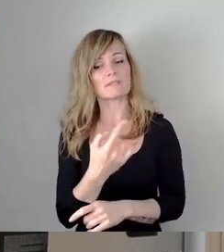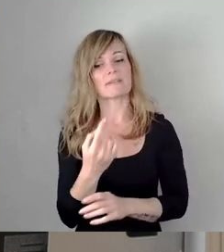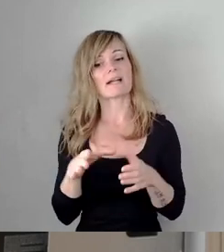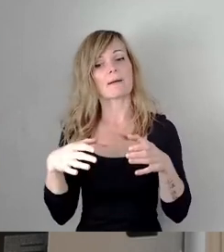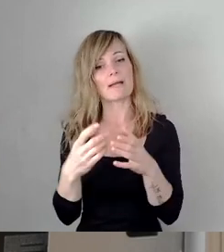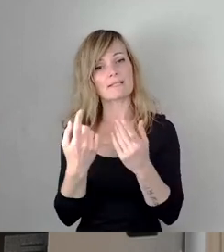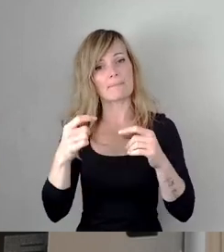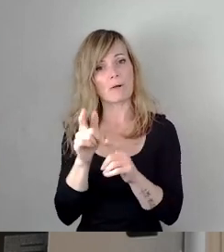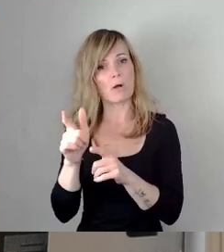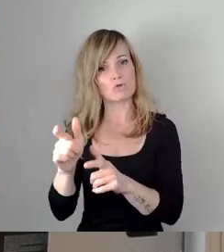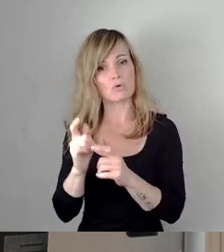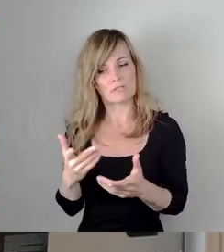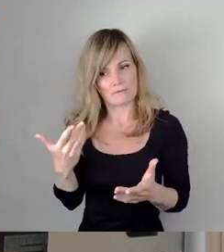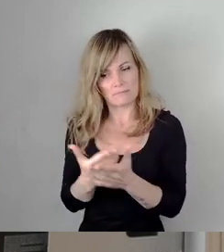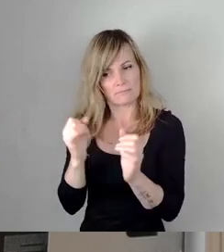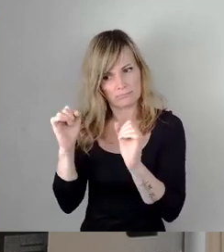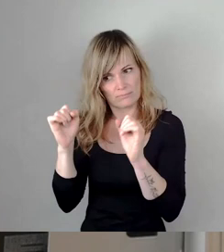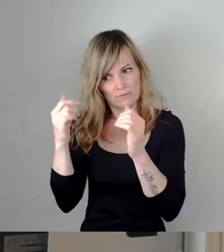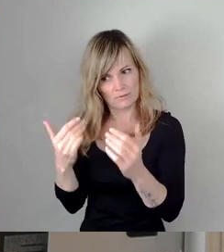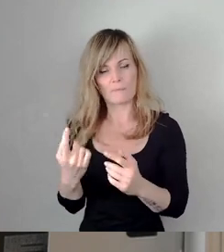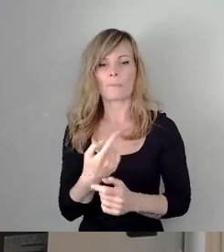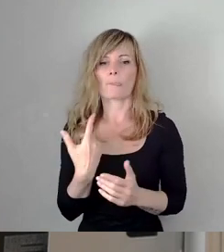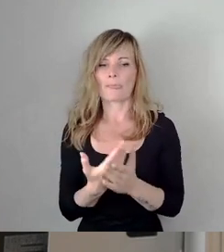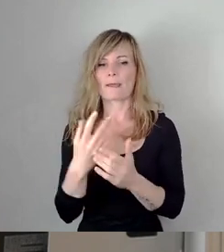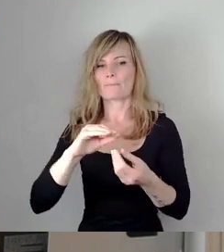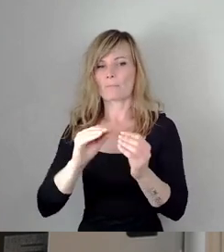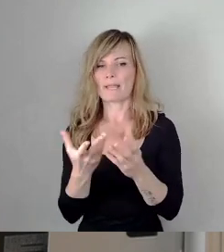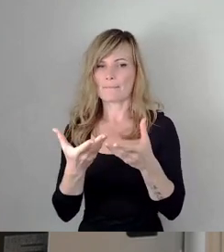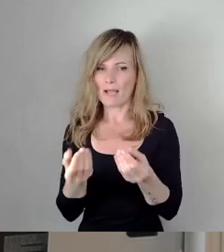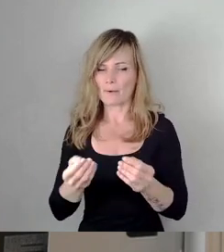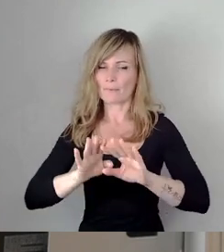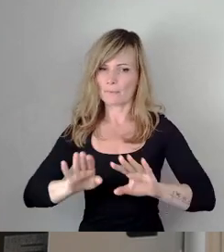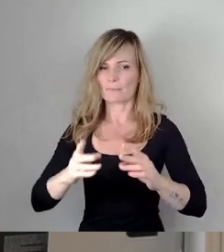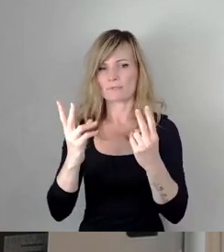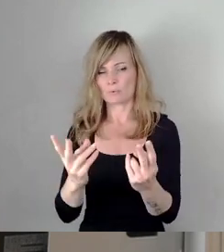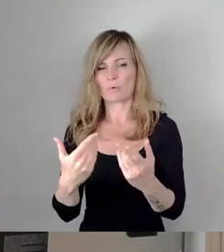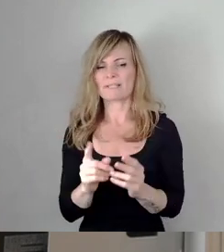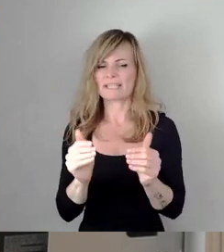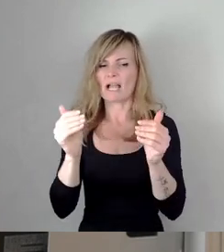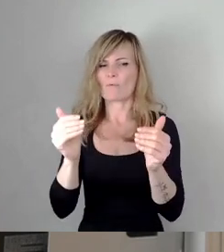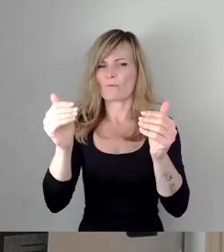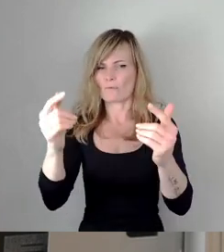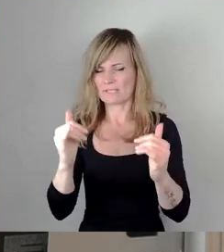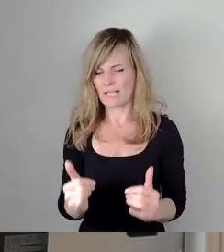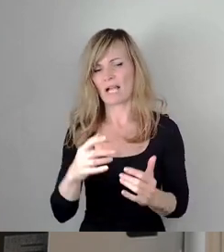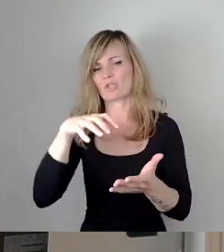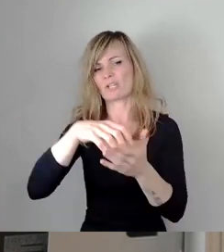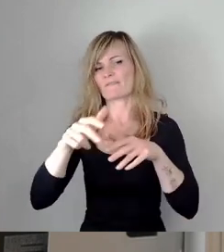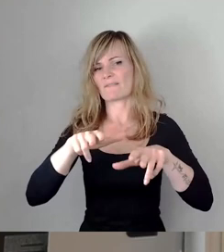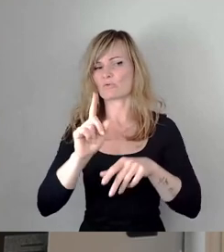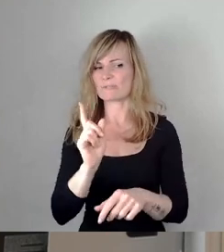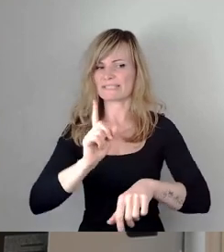Bauausschuss getroffen haben, dazu beitragen wird, dieses Problem zu heilen. Wir haben es jetzt nochmal ein bisschen aufgeschoben. Die Stadtverwaltung hat Zeit gewonnen, nochmal